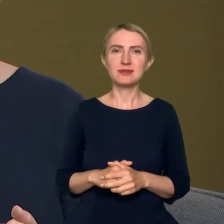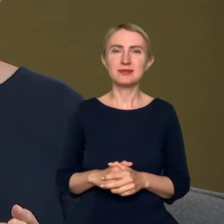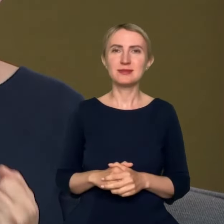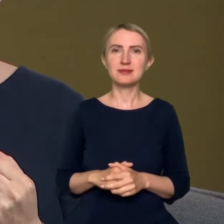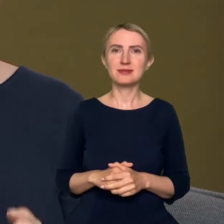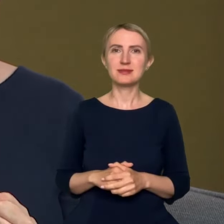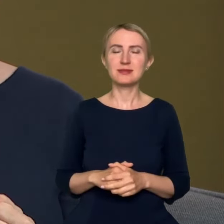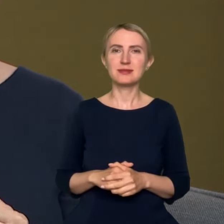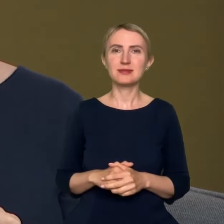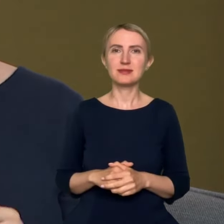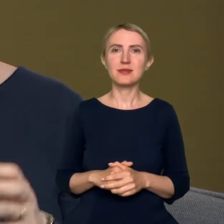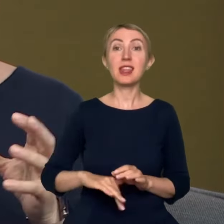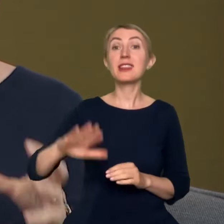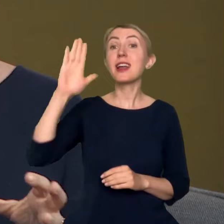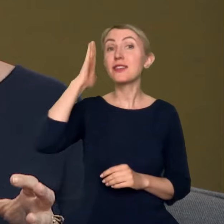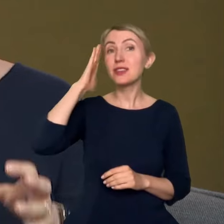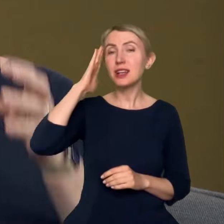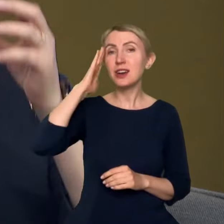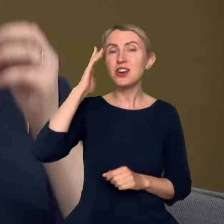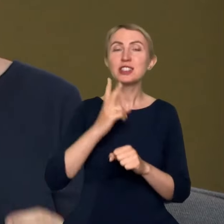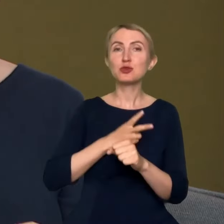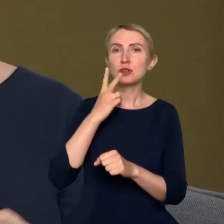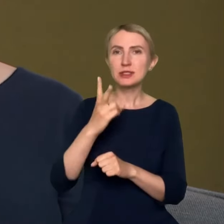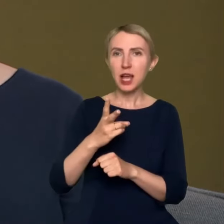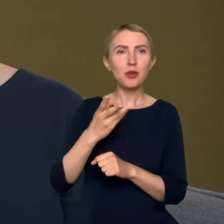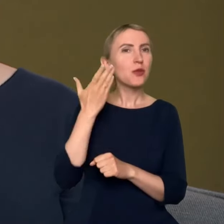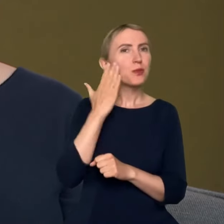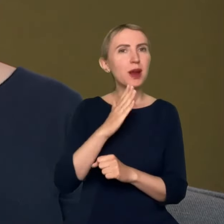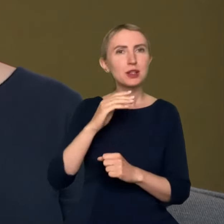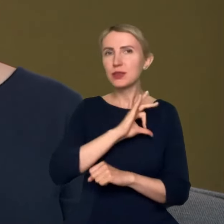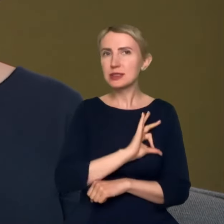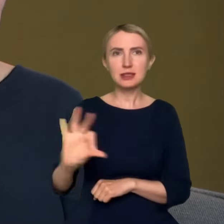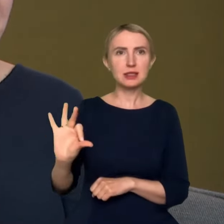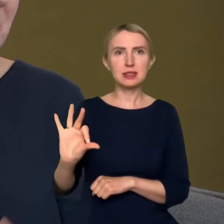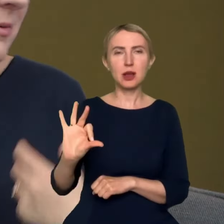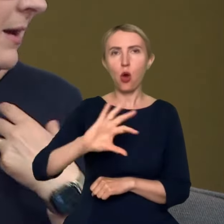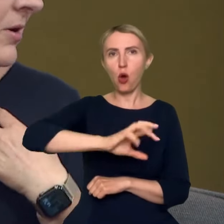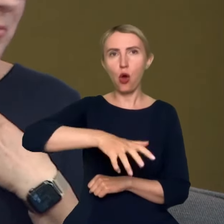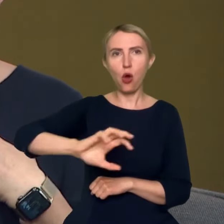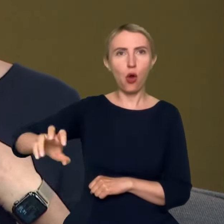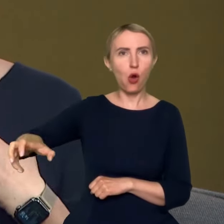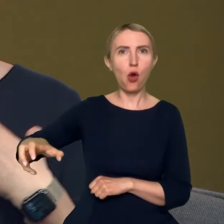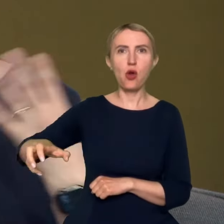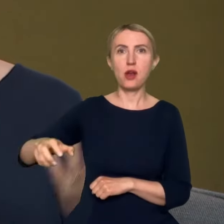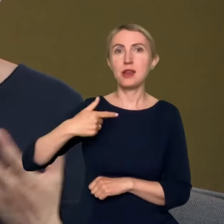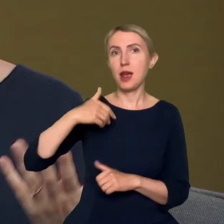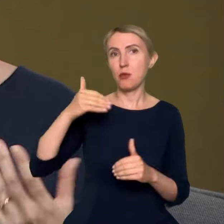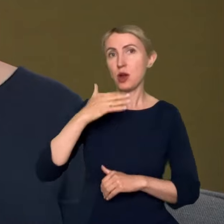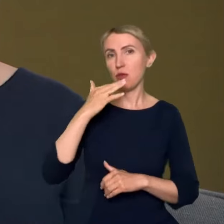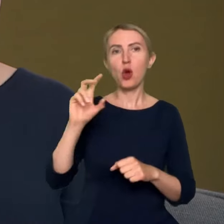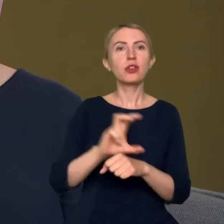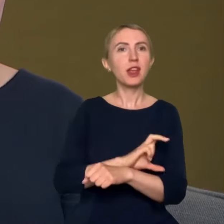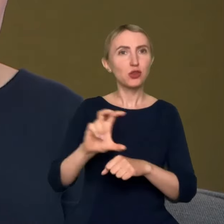I ta wiedza, która jest dostępna w tych bardzo wyspecjalizowanych obszarach, przynajmniej ja mogę mówić o technologiach,